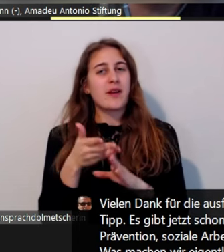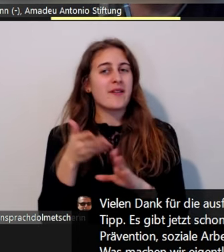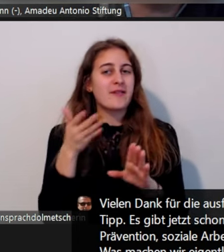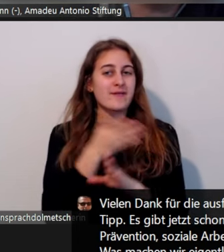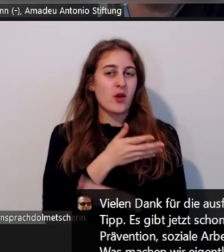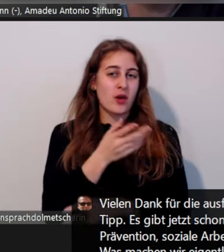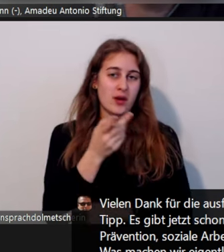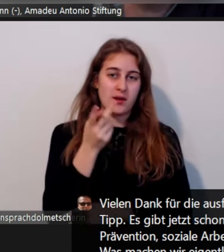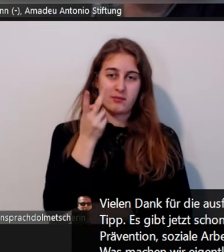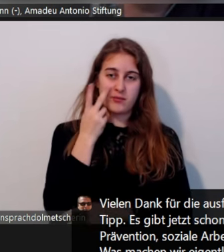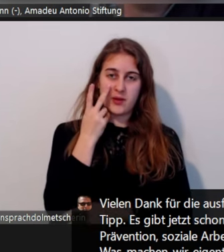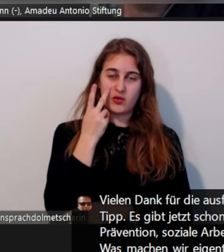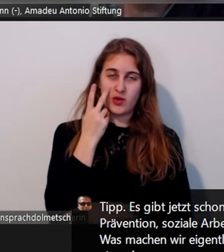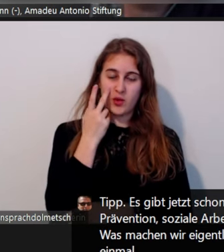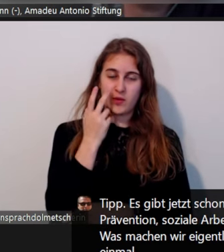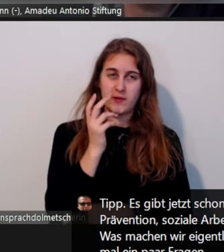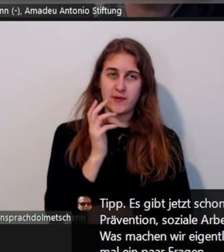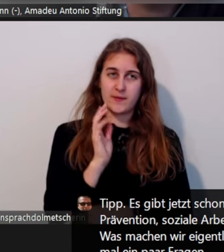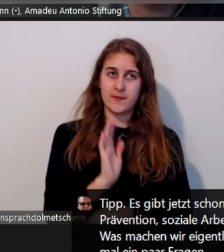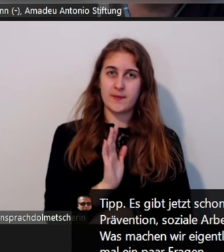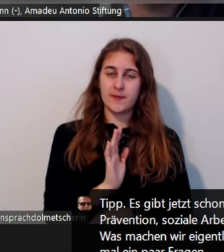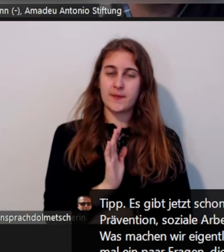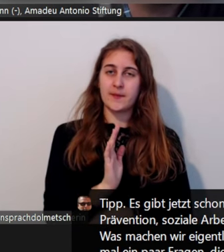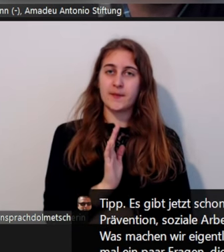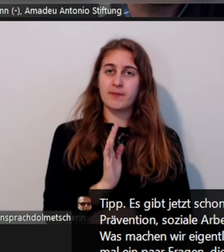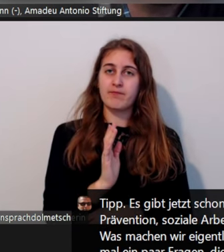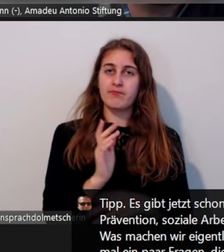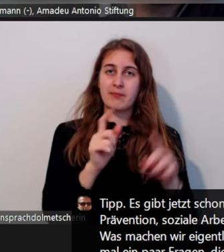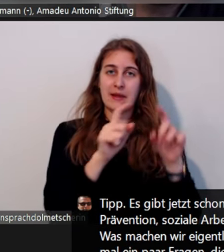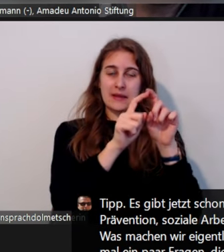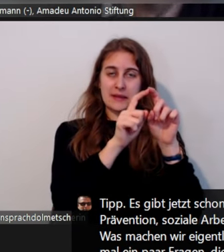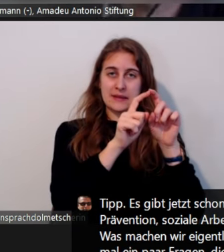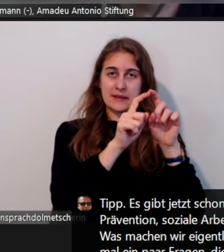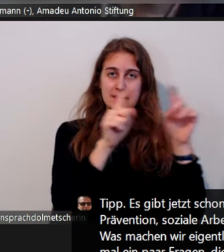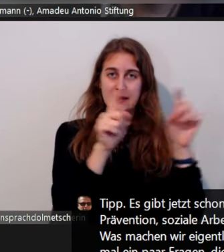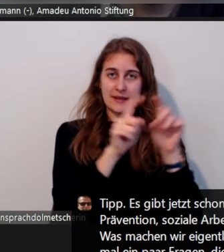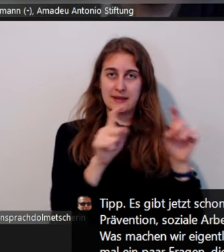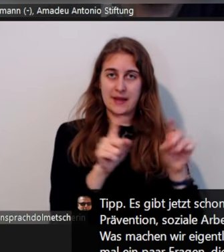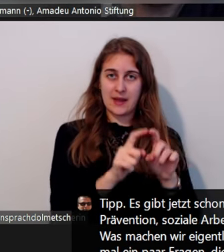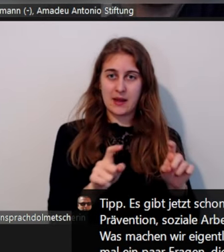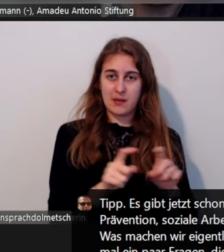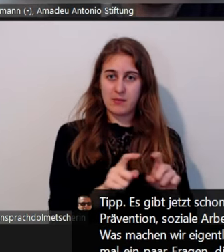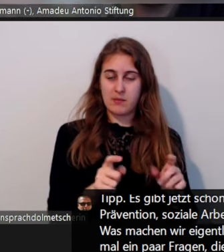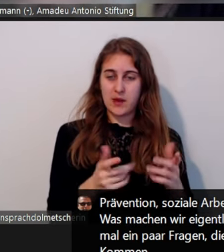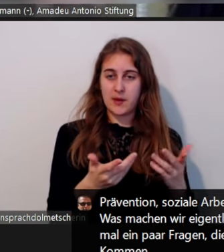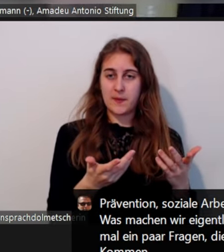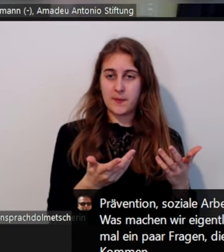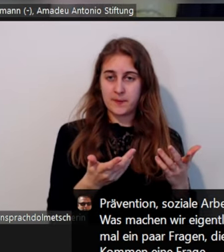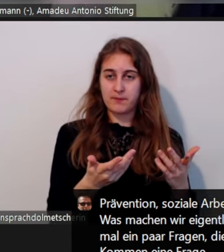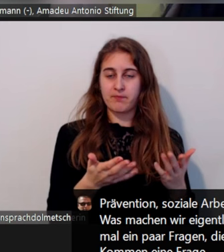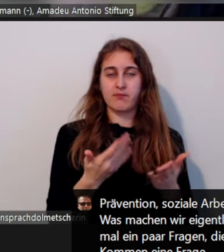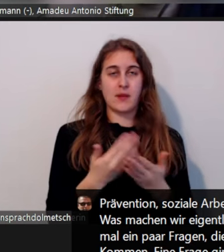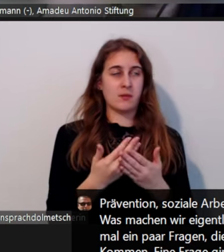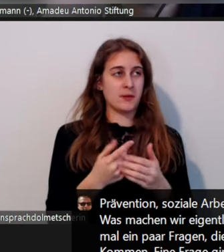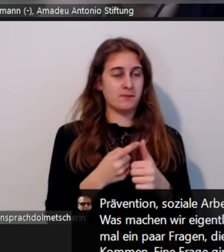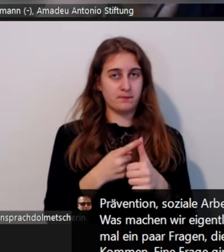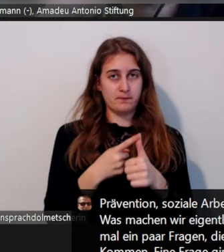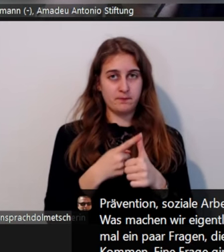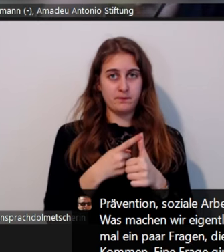Lagebildes, nochmal ein paar Fragen, die sich eher auf die Themen beziehen, die kommen. Eine Frage ging in Richtung